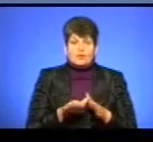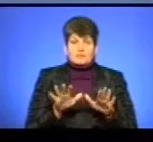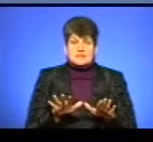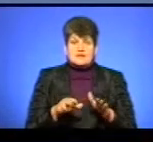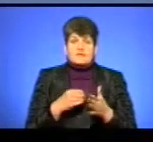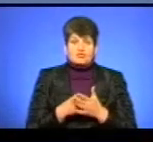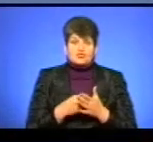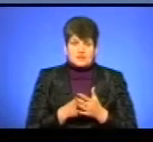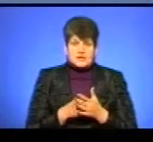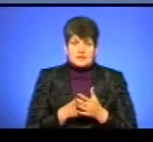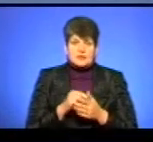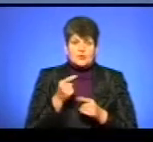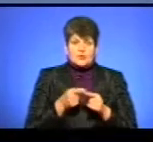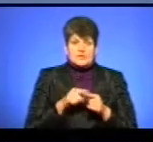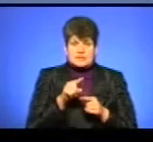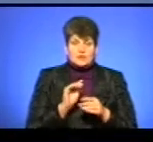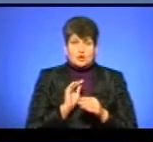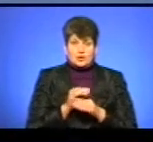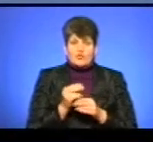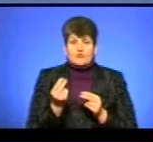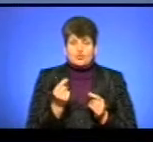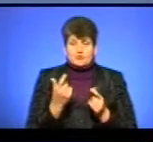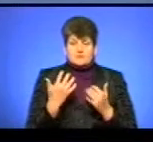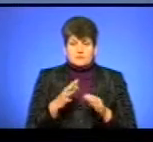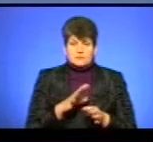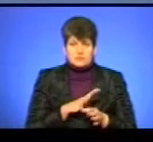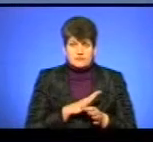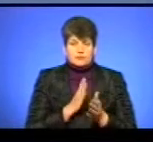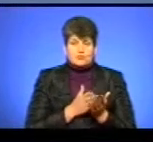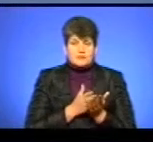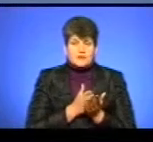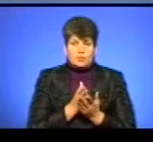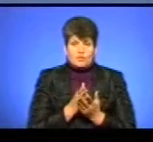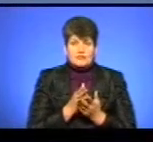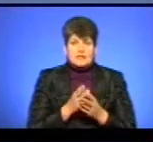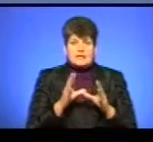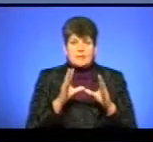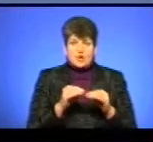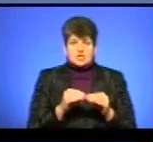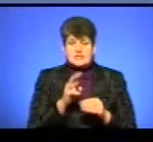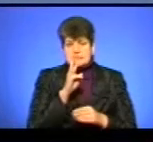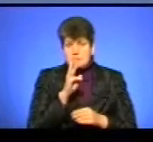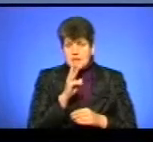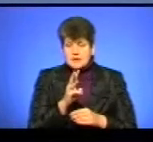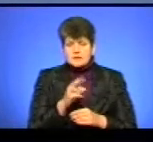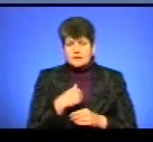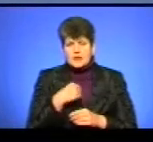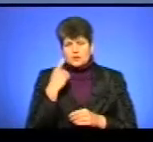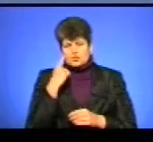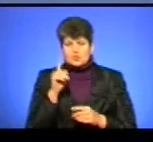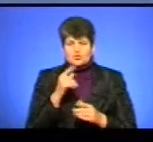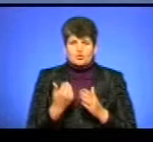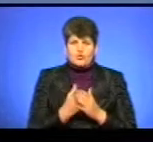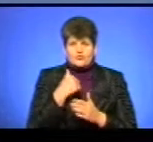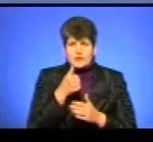бюджетів. І оці додаткові кошти, які прийшли, вони всі будуть спрямовані на погашення заробітної плати. І я думаю, що Новий рік ми